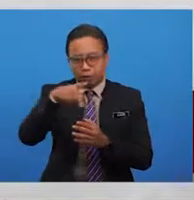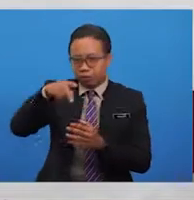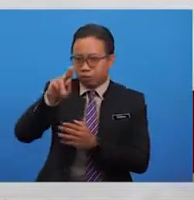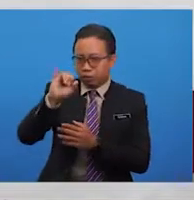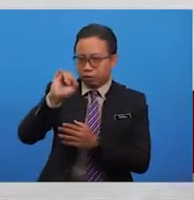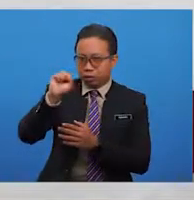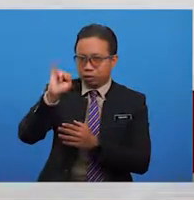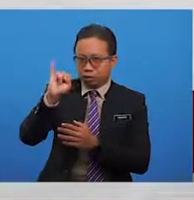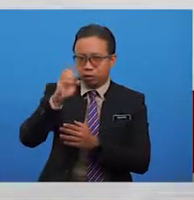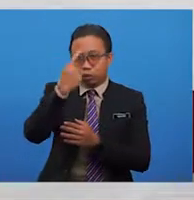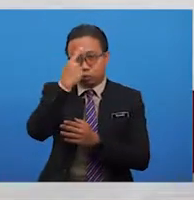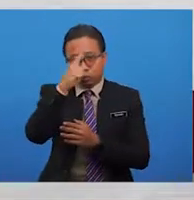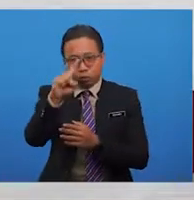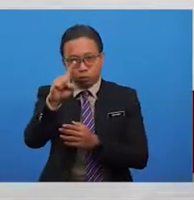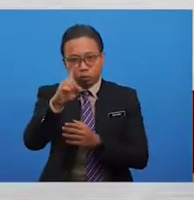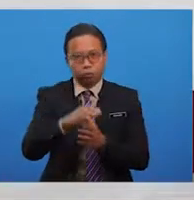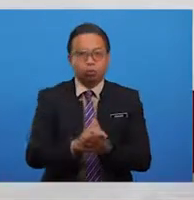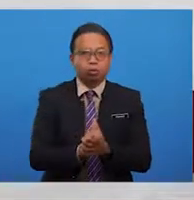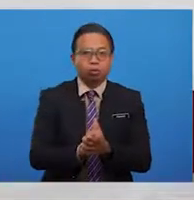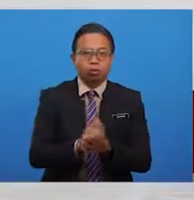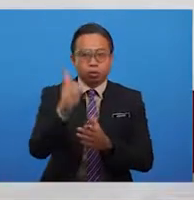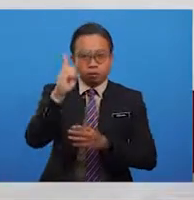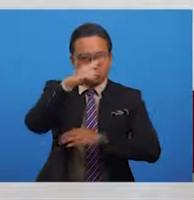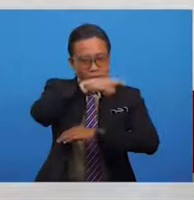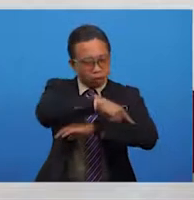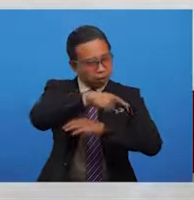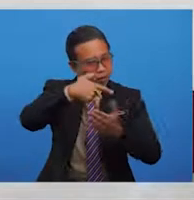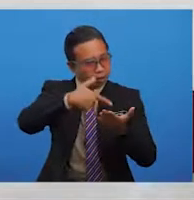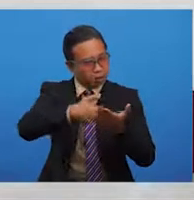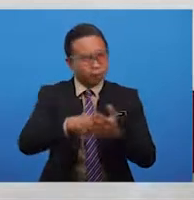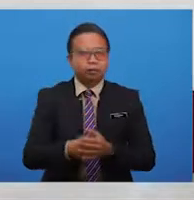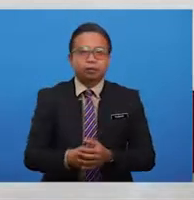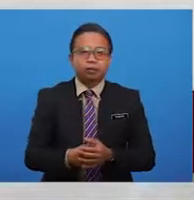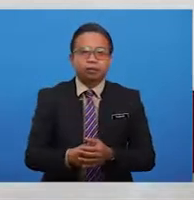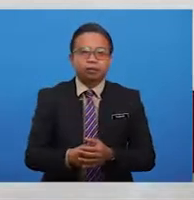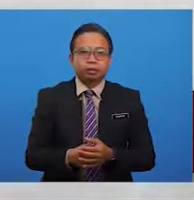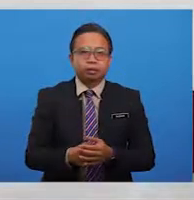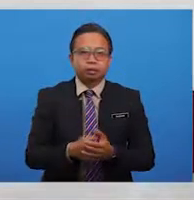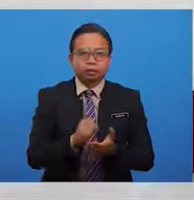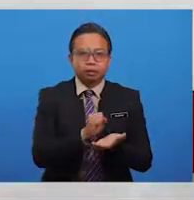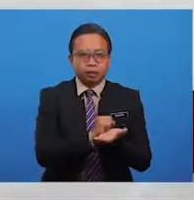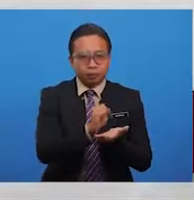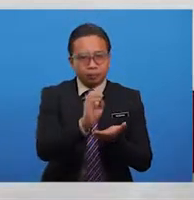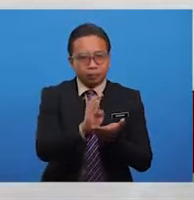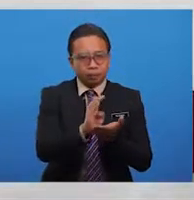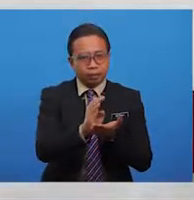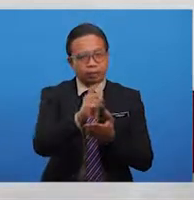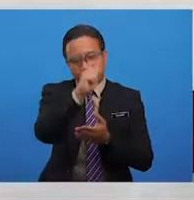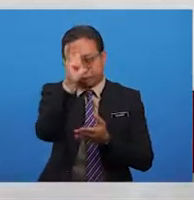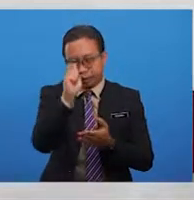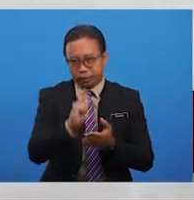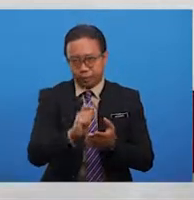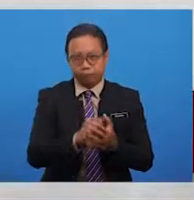untuk sehari lagi sambil bertanya